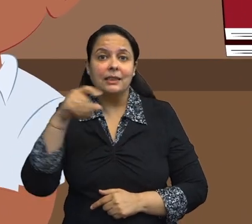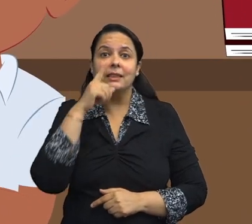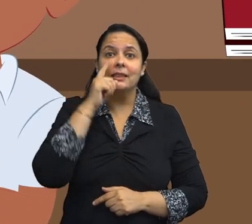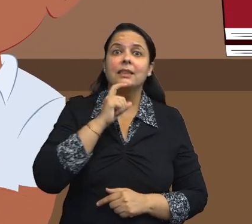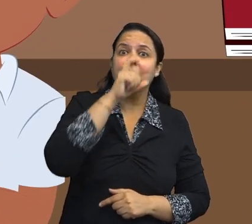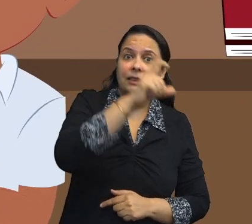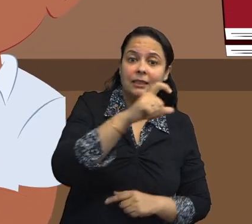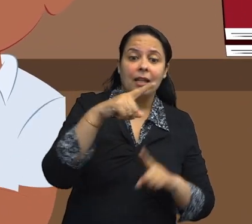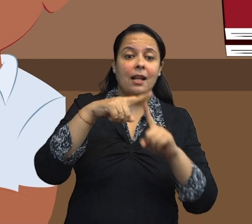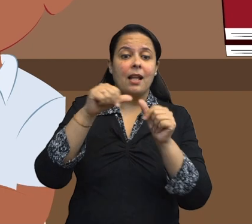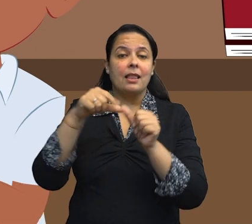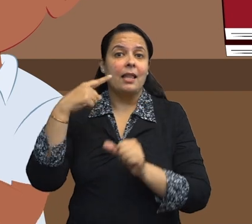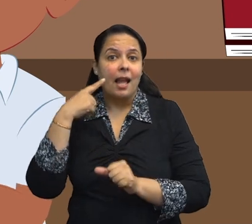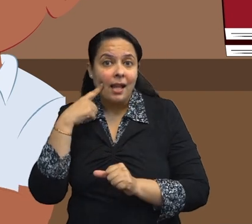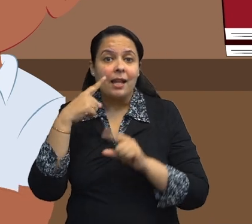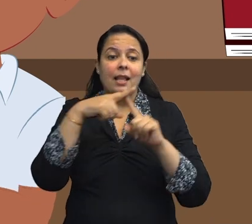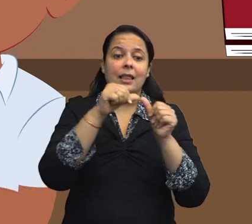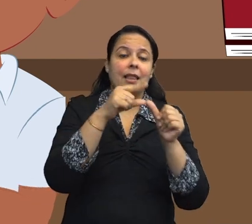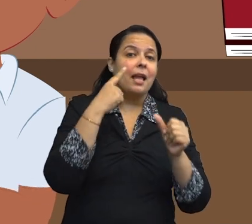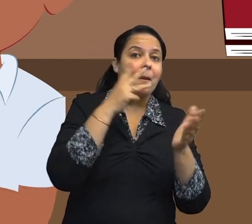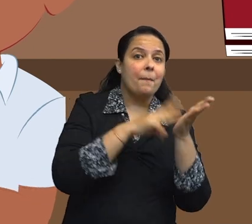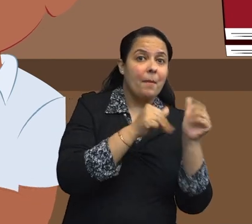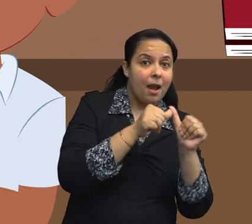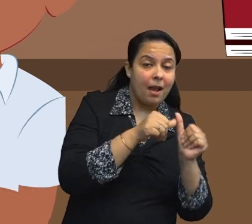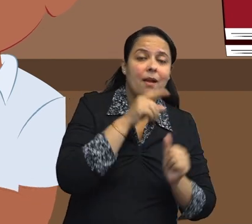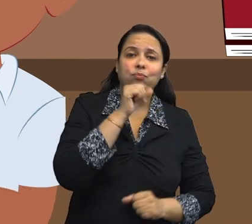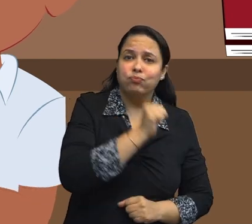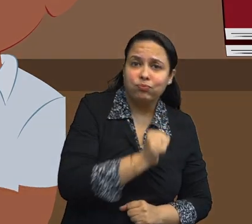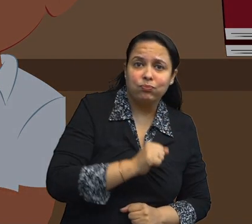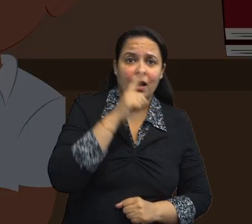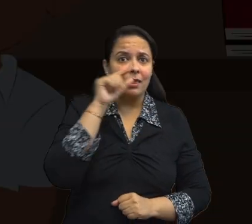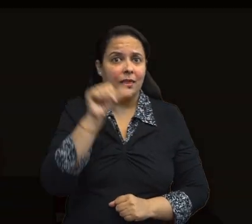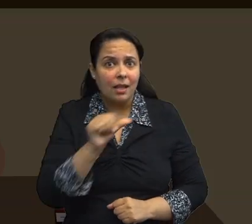तायमा, दादी, दादा और सुल्तान है